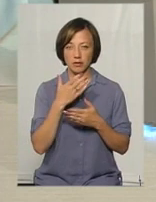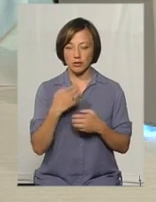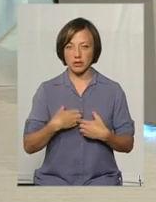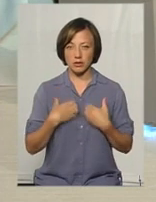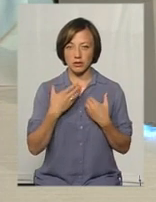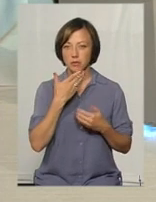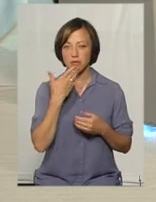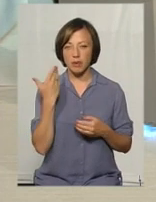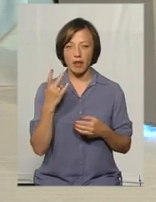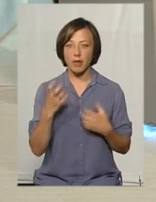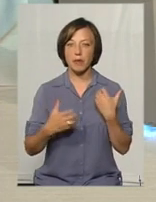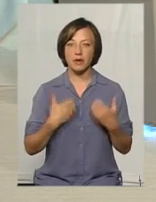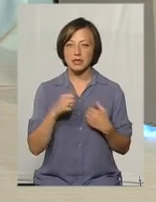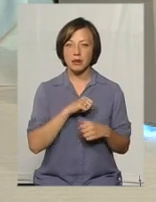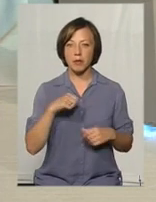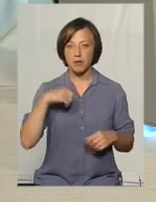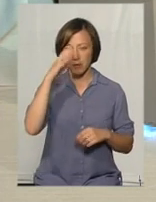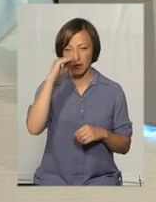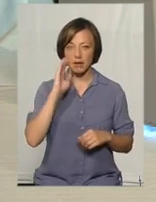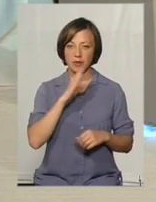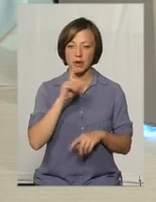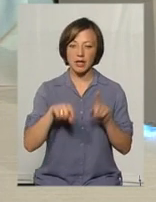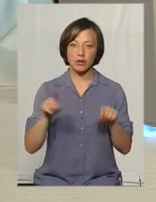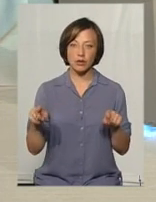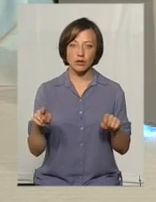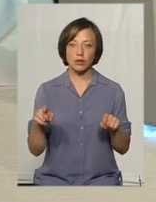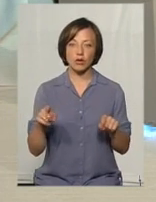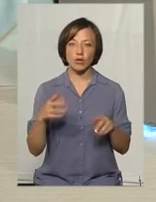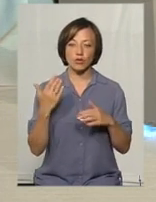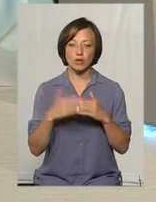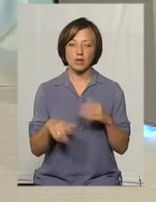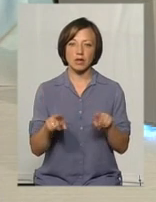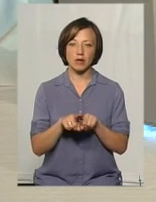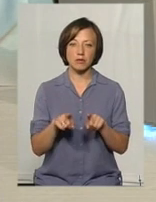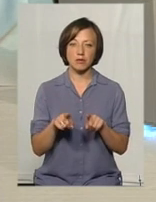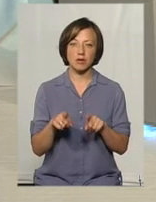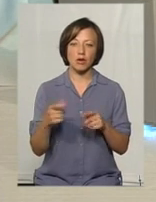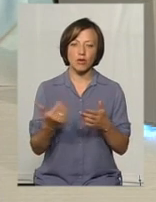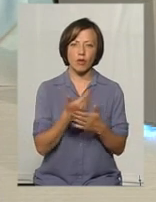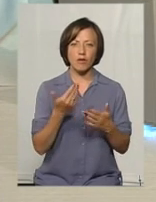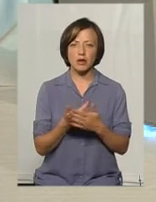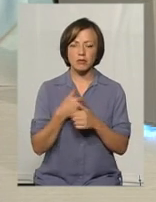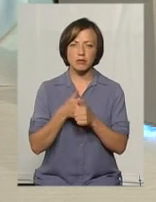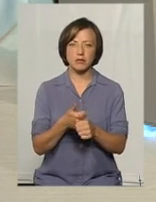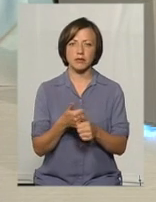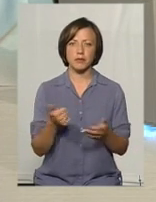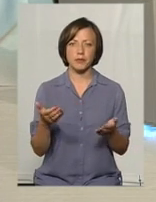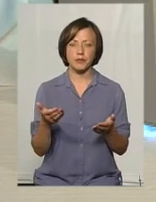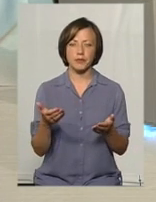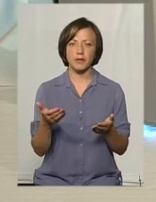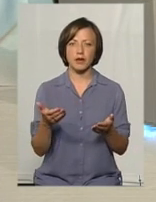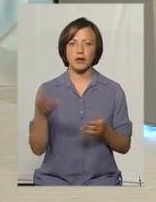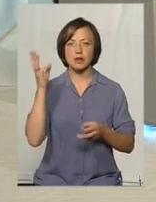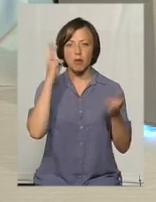головне тут не панікувати самим батькам, тому що інколи ми жінемося за такими, знаєте, новинками якимись, за